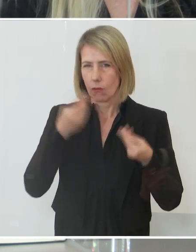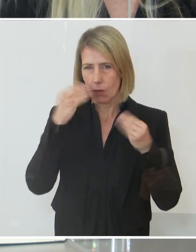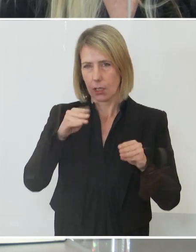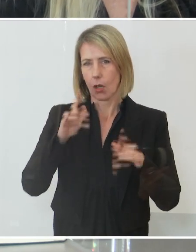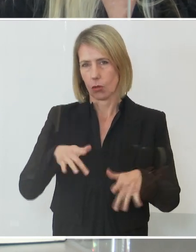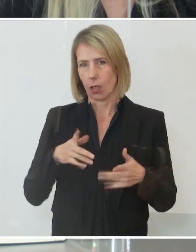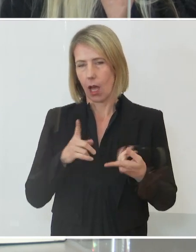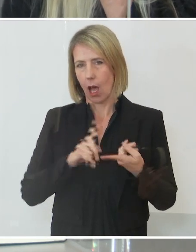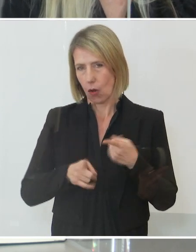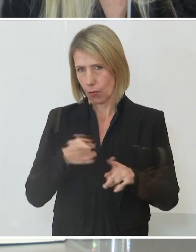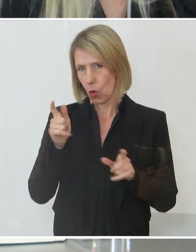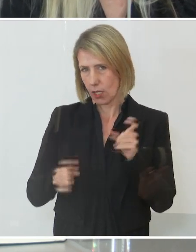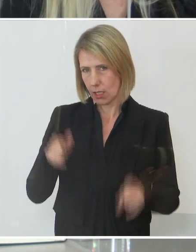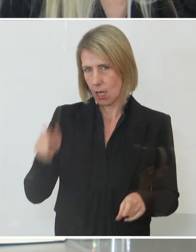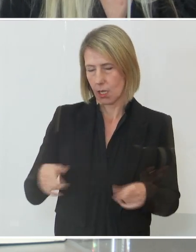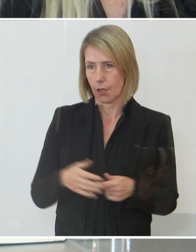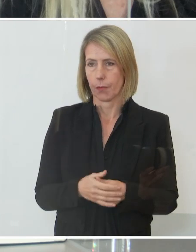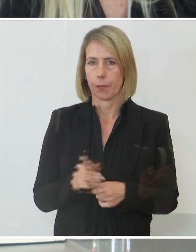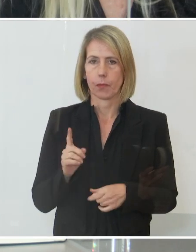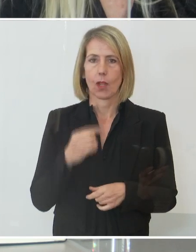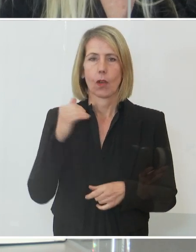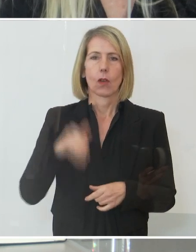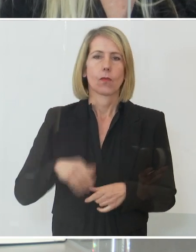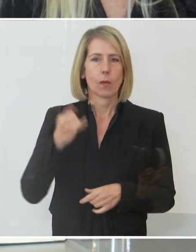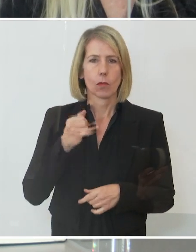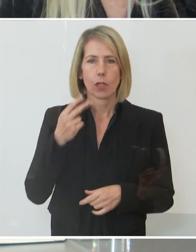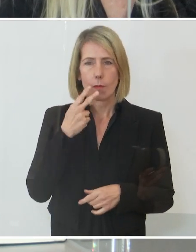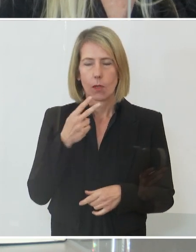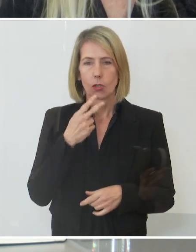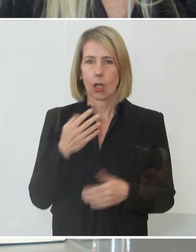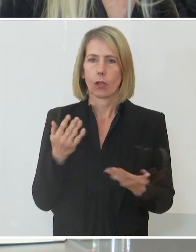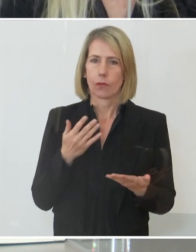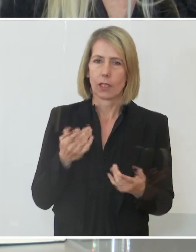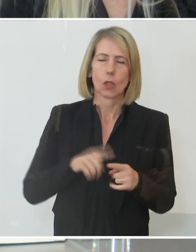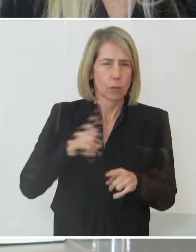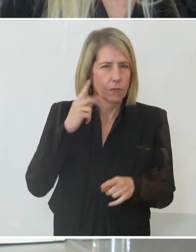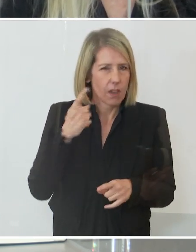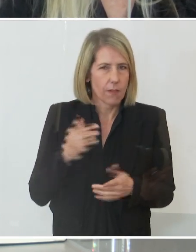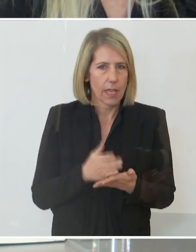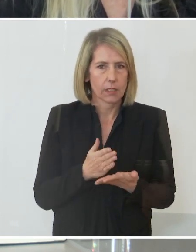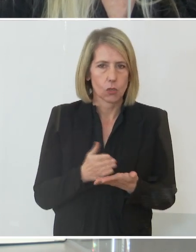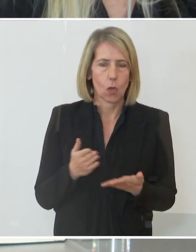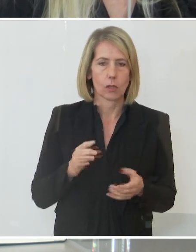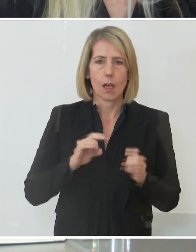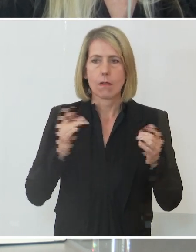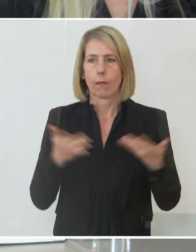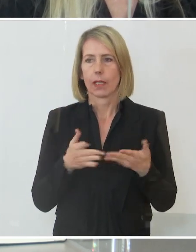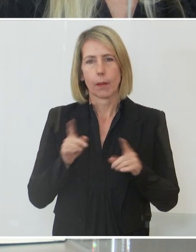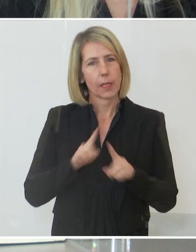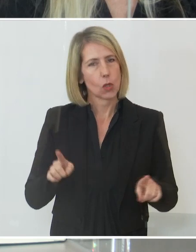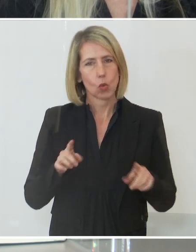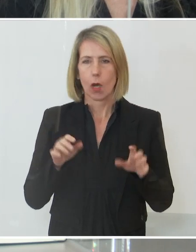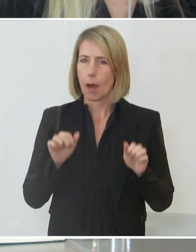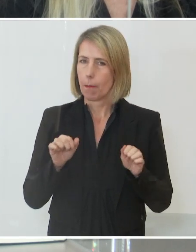Und wir müssen immer genau danach trachten und wir wissen es auch, dass wir diese Pandemie nur gemeinsam